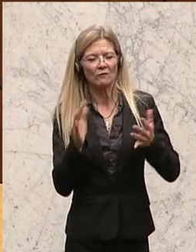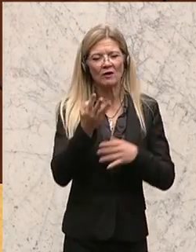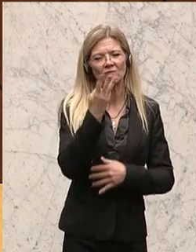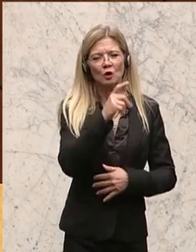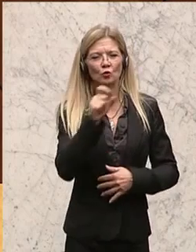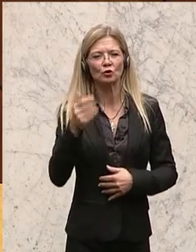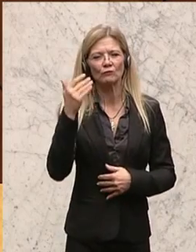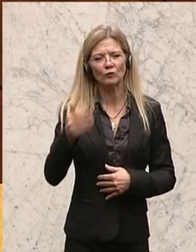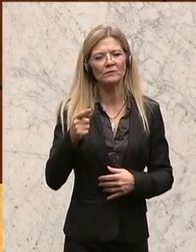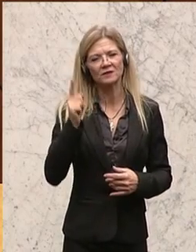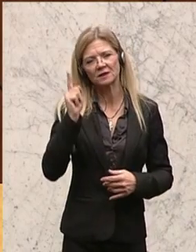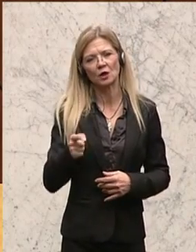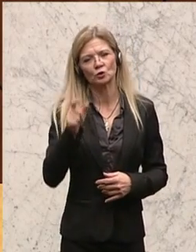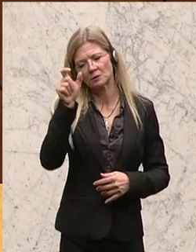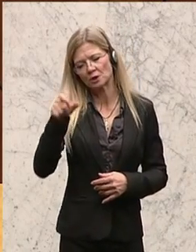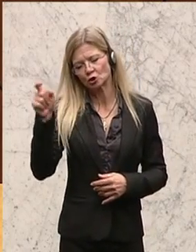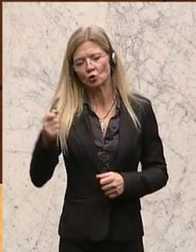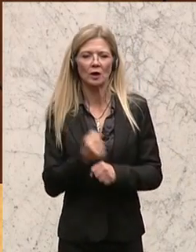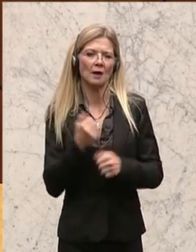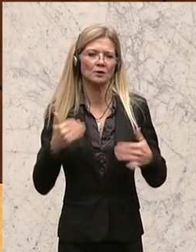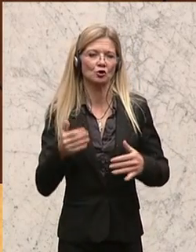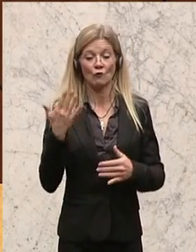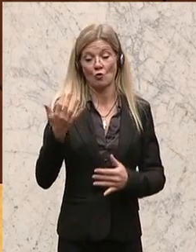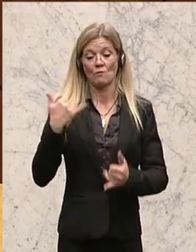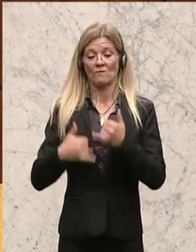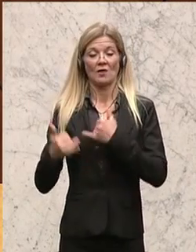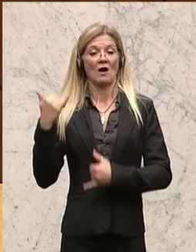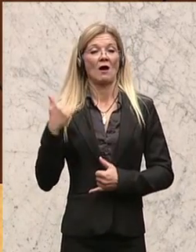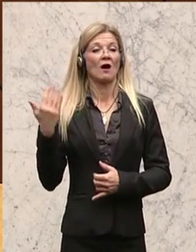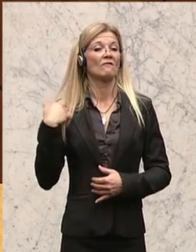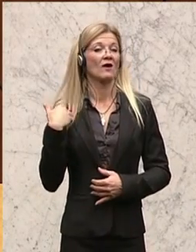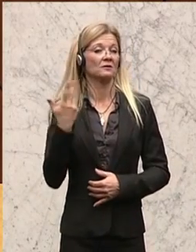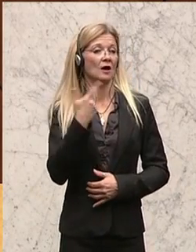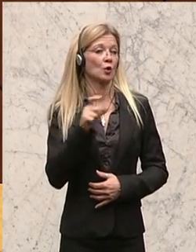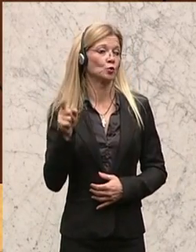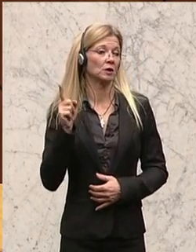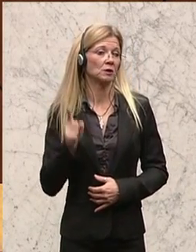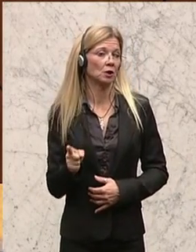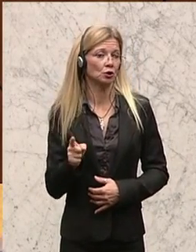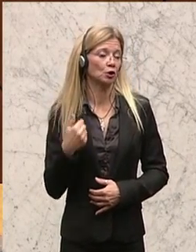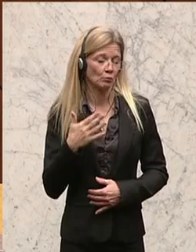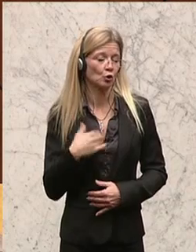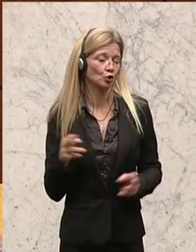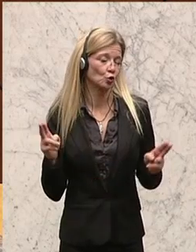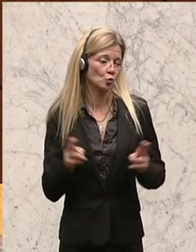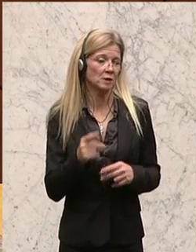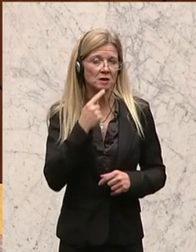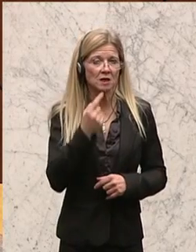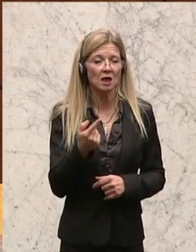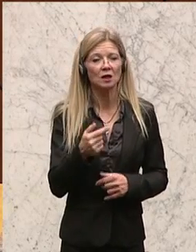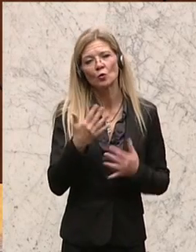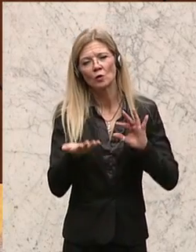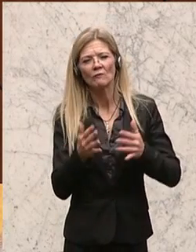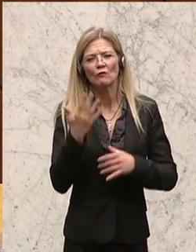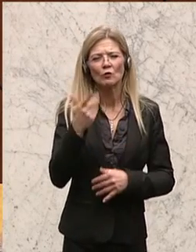Personen in der Arbeitslosigkeit, das war vor fünf Jahren 300.000, möchte kurz erwähnen, circa 50.000